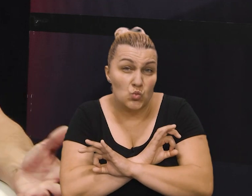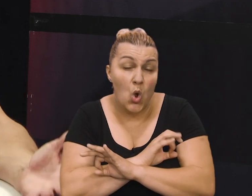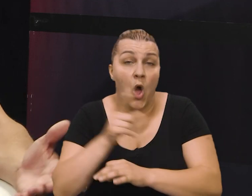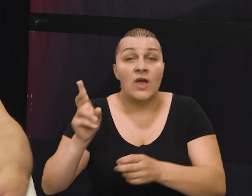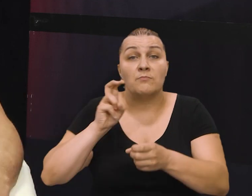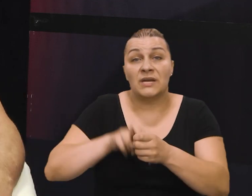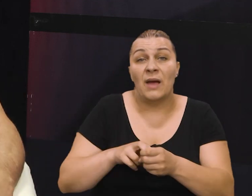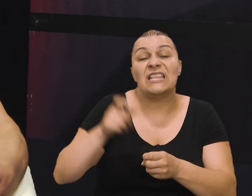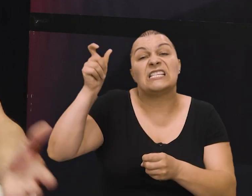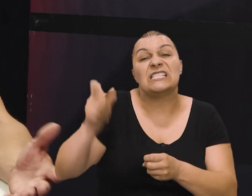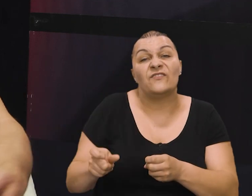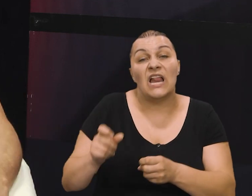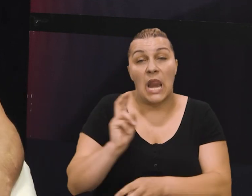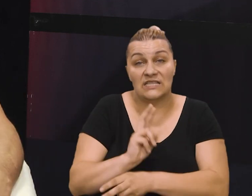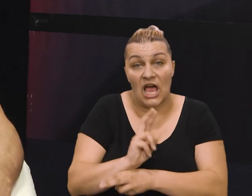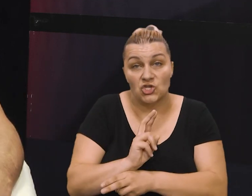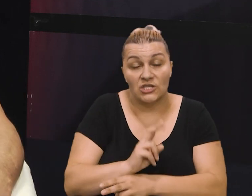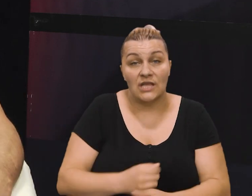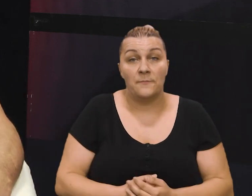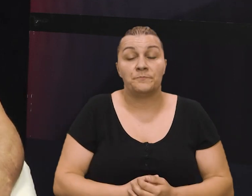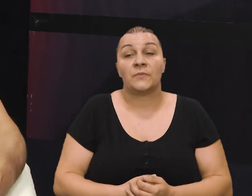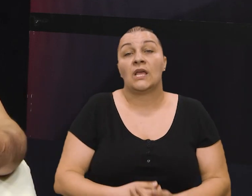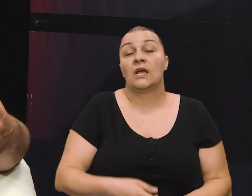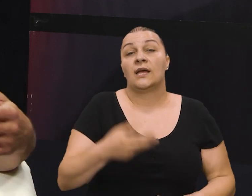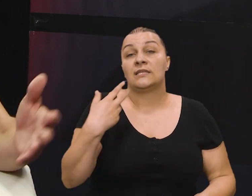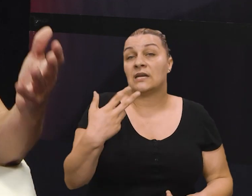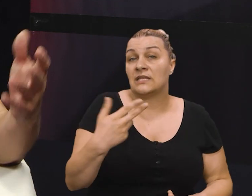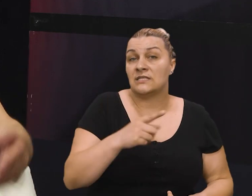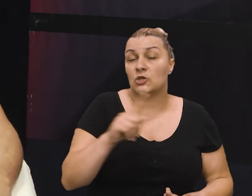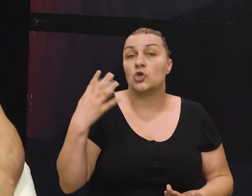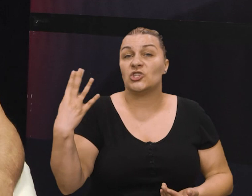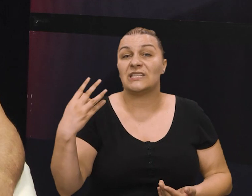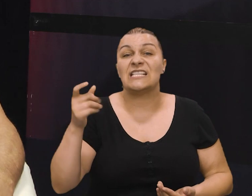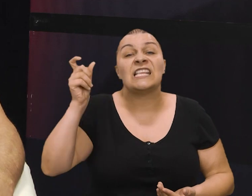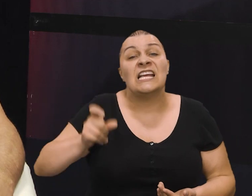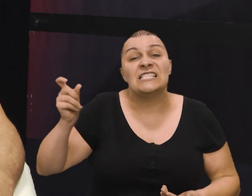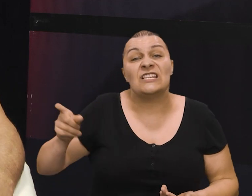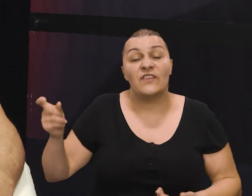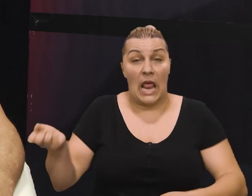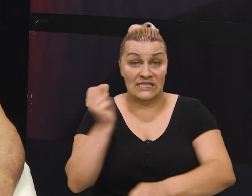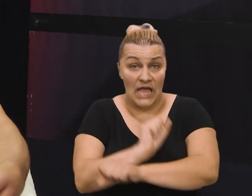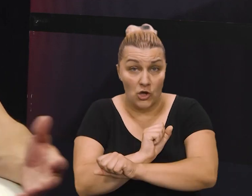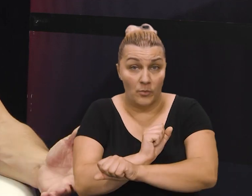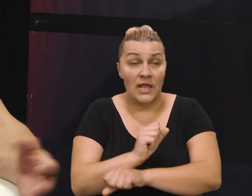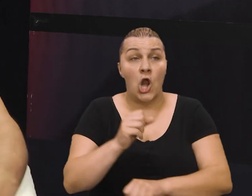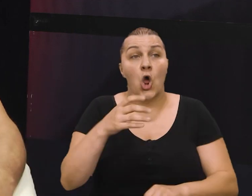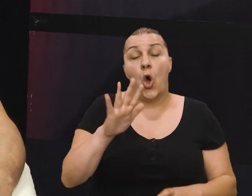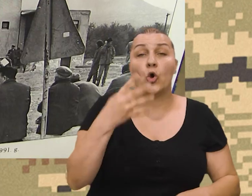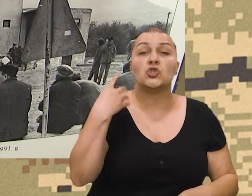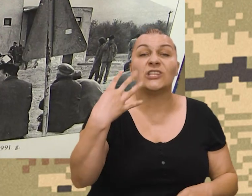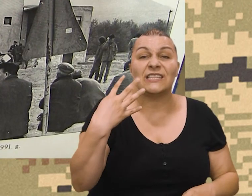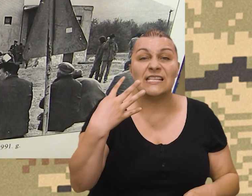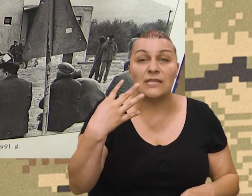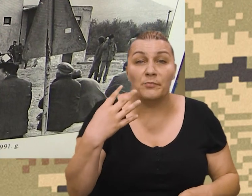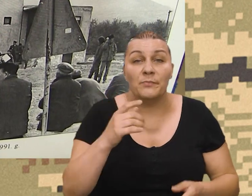pripadnik, znači, te civilne zaštite, 30-40 je civila zarobljeno, mislim da je oko 40